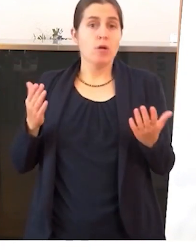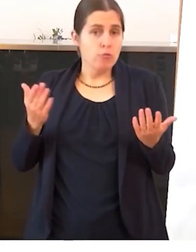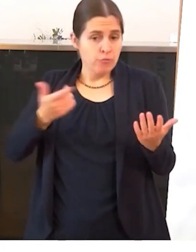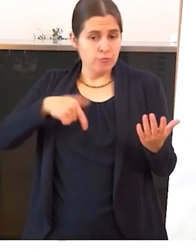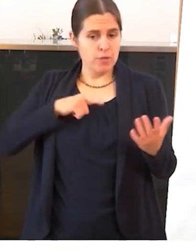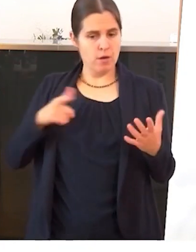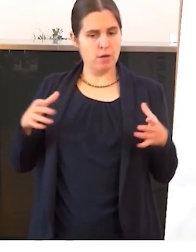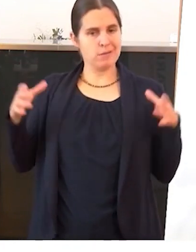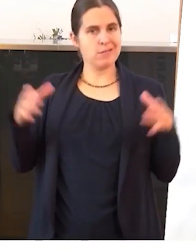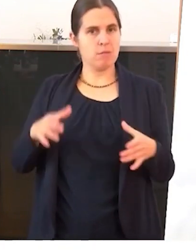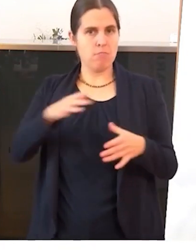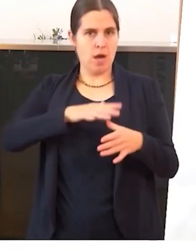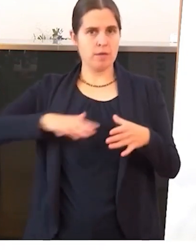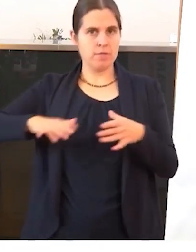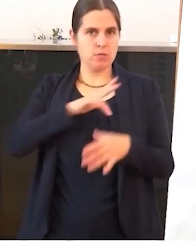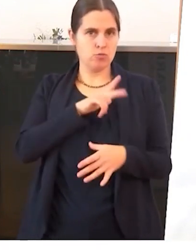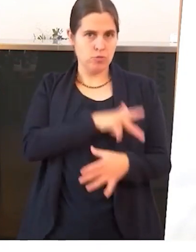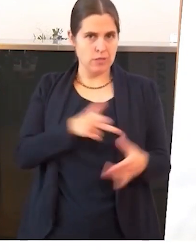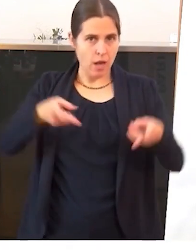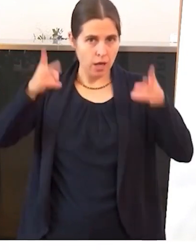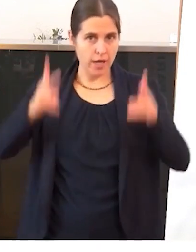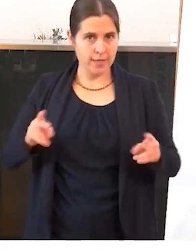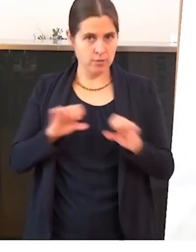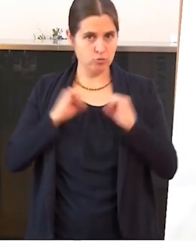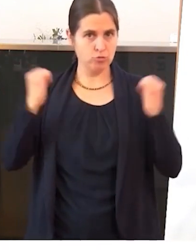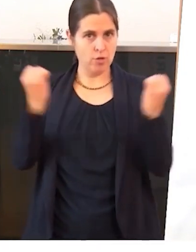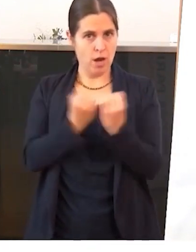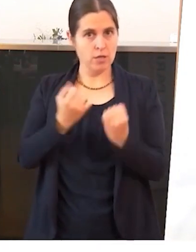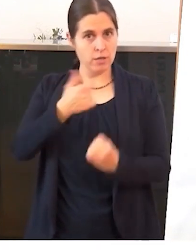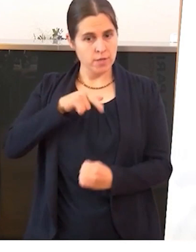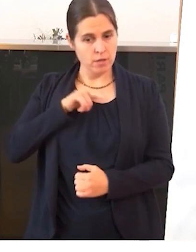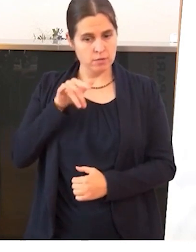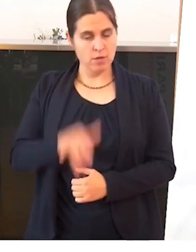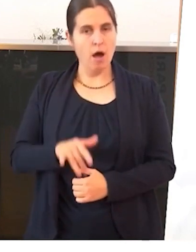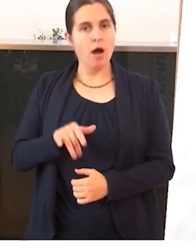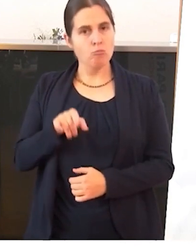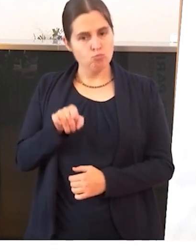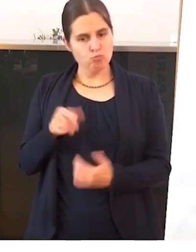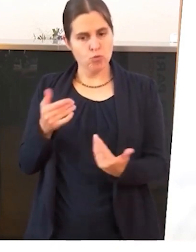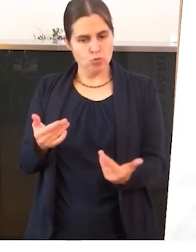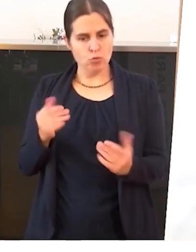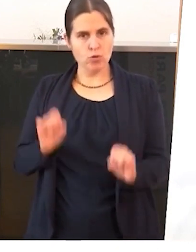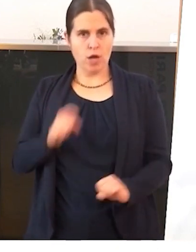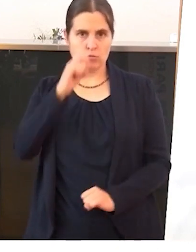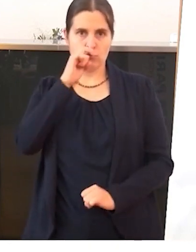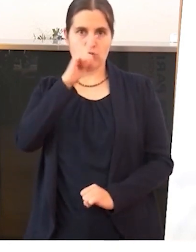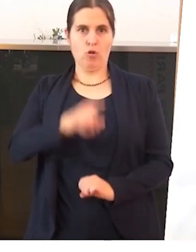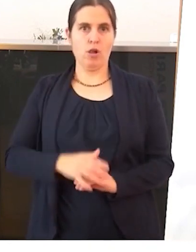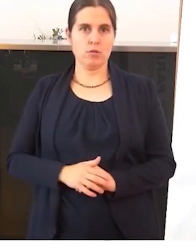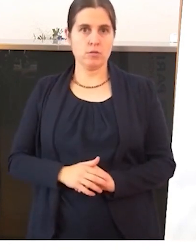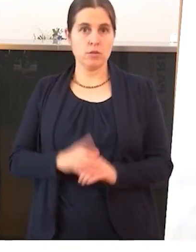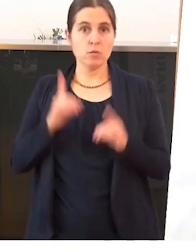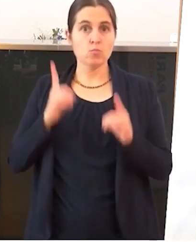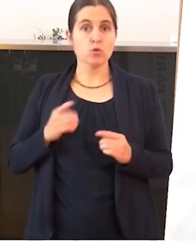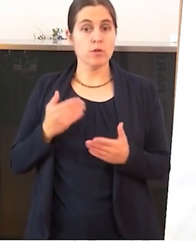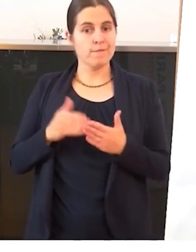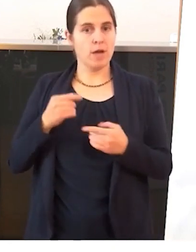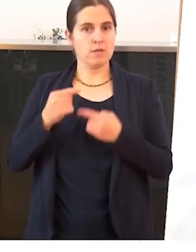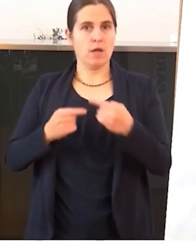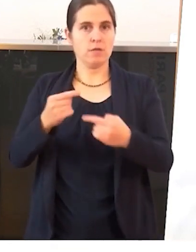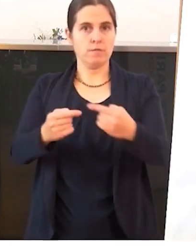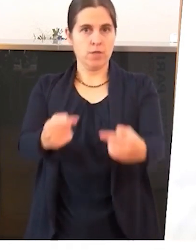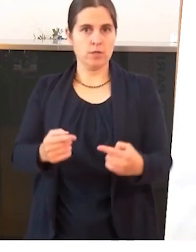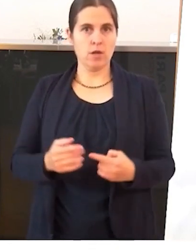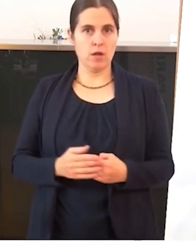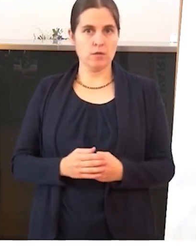sozialen Rechtsstaat etwas, worauf wir stolz sein können und dass wir weiterentwickeln müssen, dass wir nicht malig reden